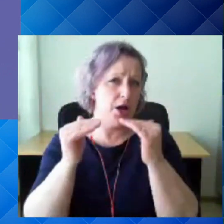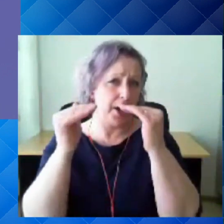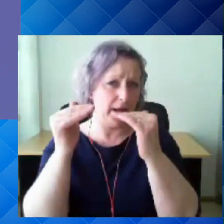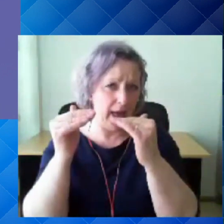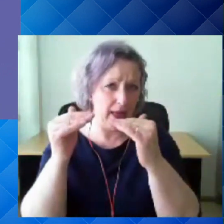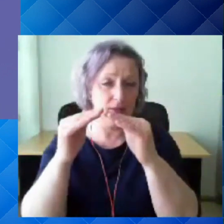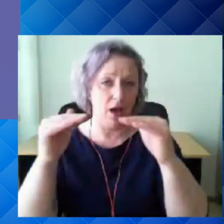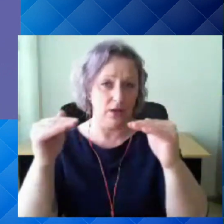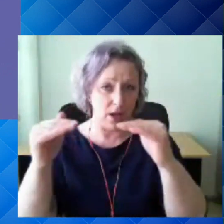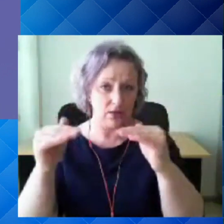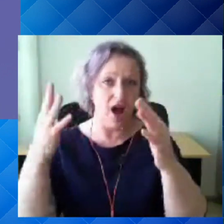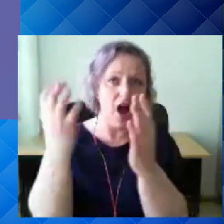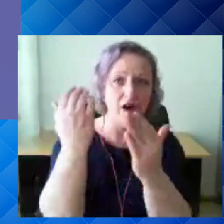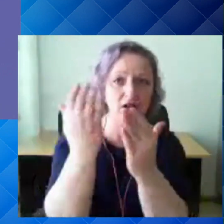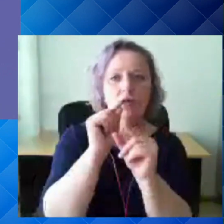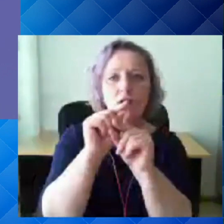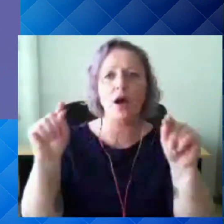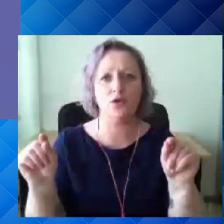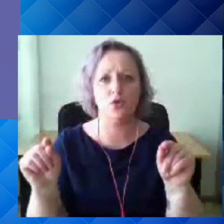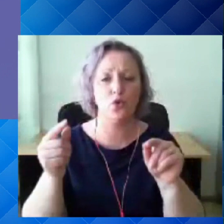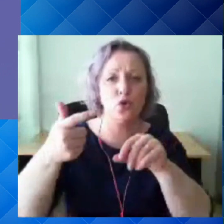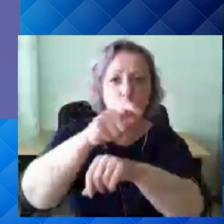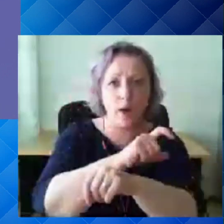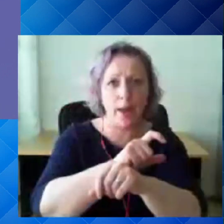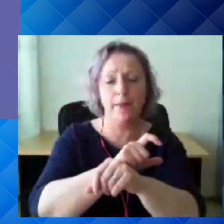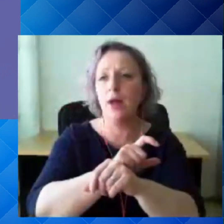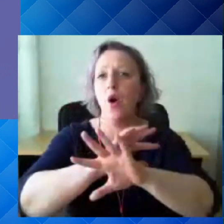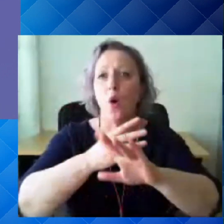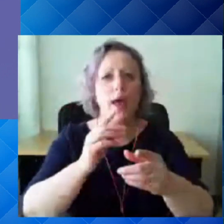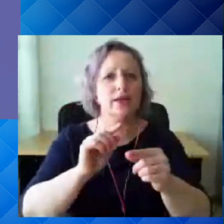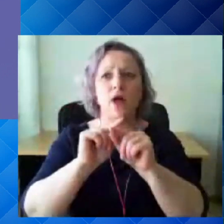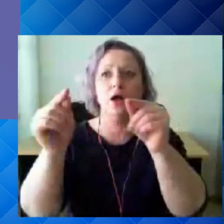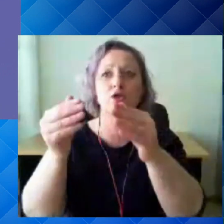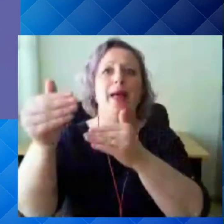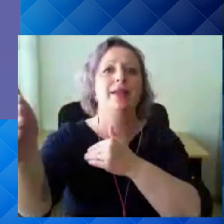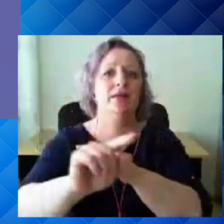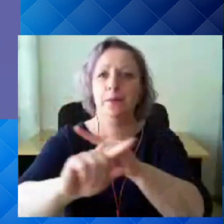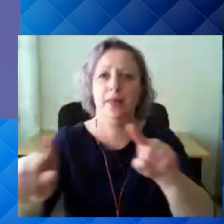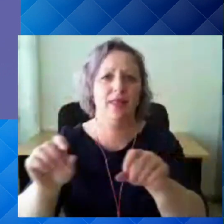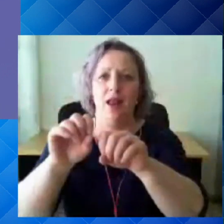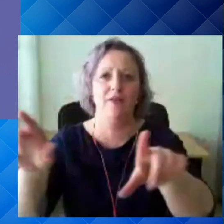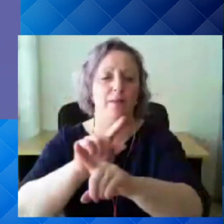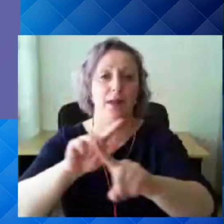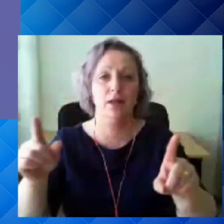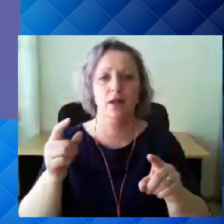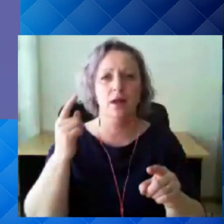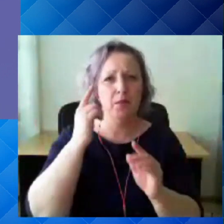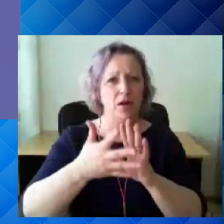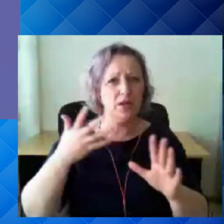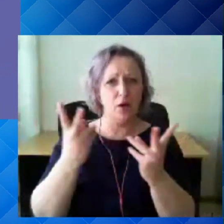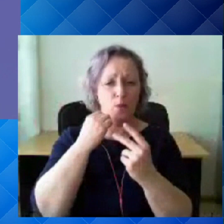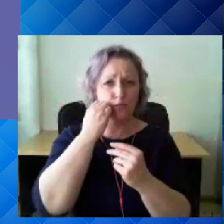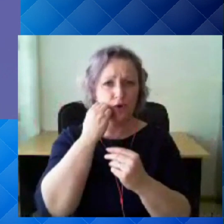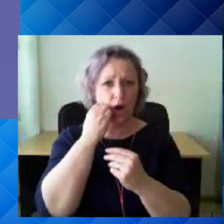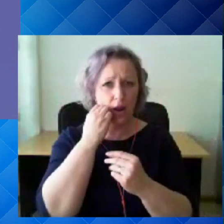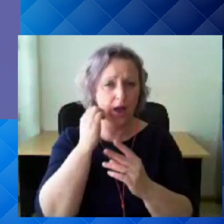nakatunud, et nad ei nakatuks enam edasi, et kas selles osas ma saan aru, et meil on nagu punane